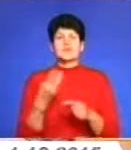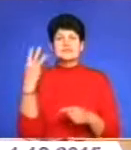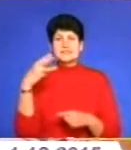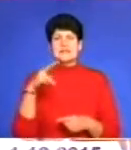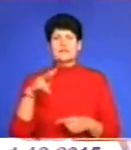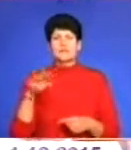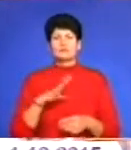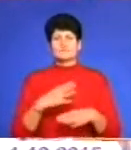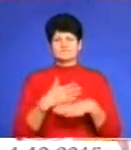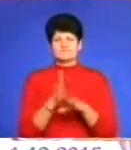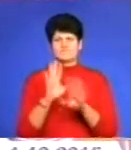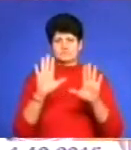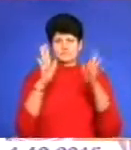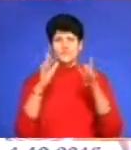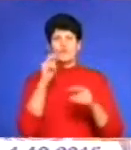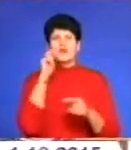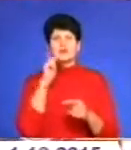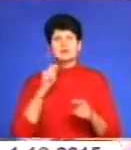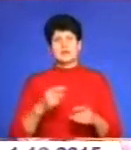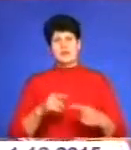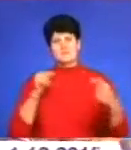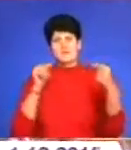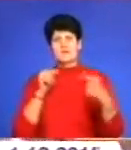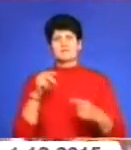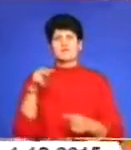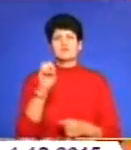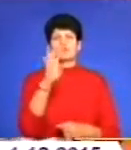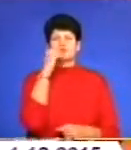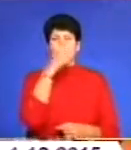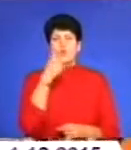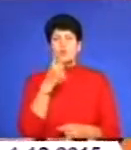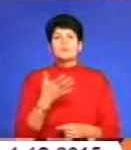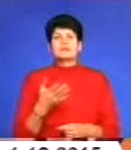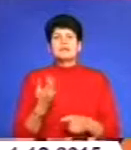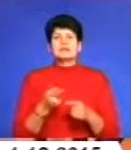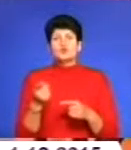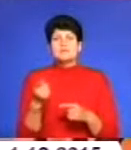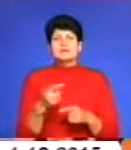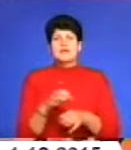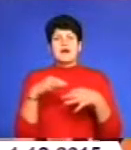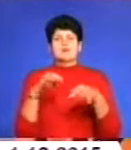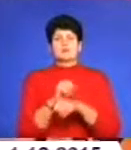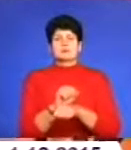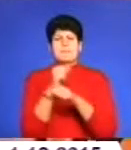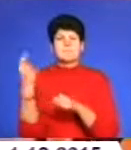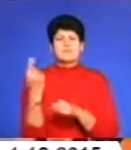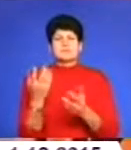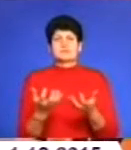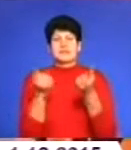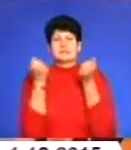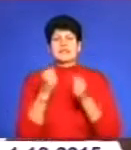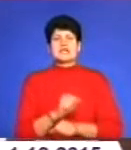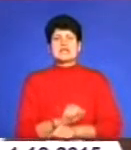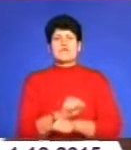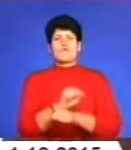моментом в українських протестах кінця 2013 року. Тернопільські автомайданіці одній з перших підтримали революцію гідності.